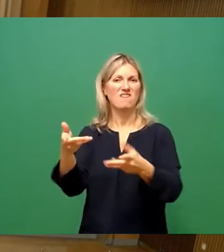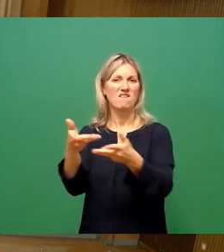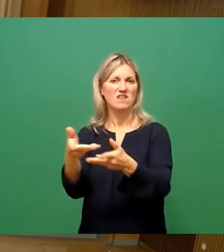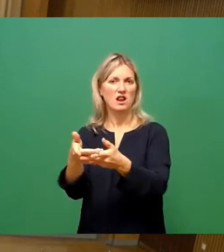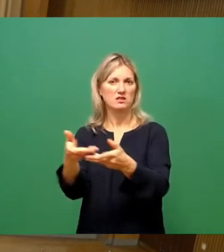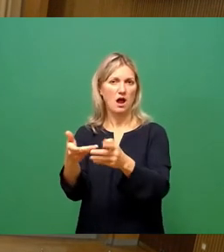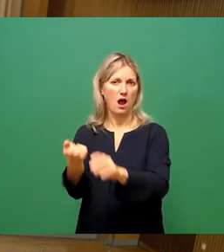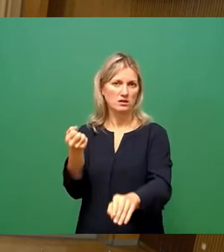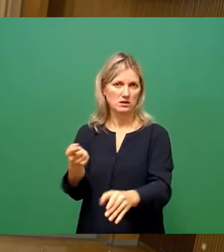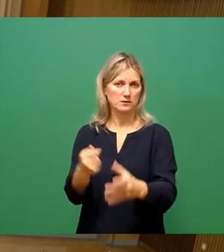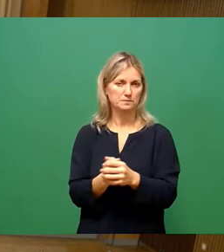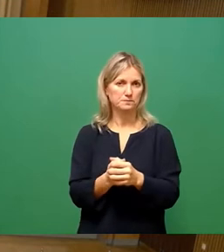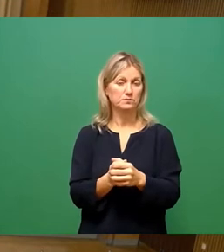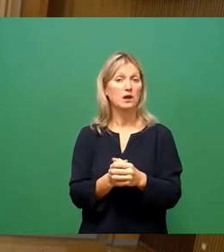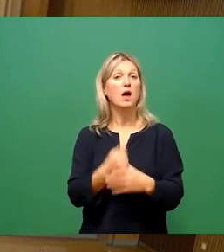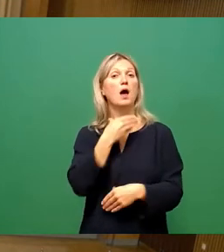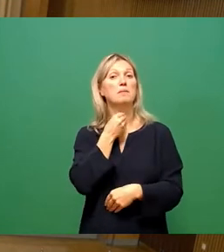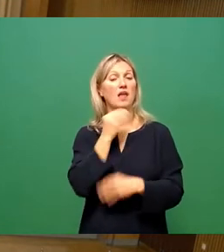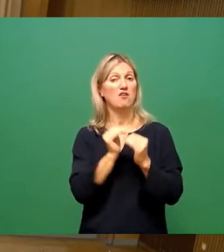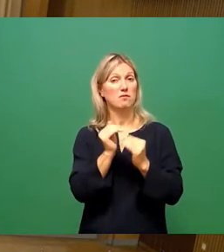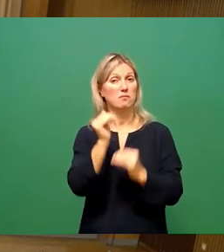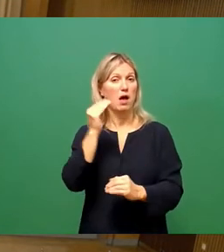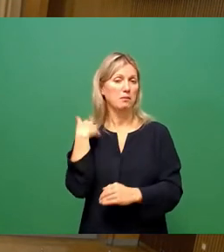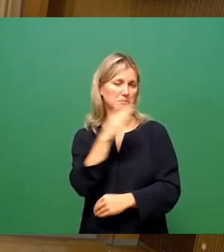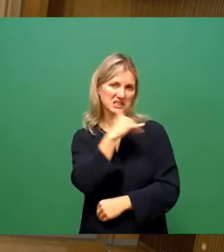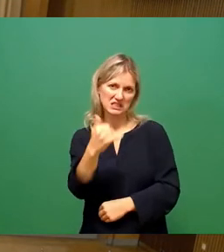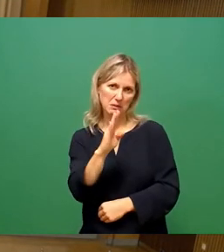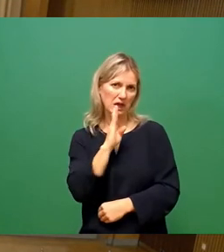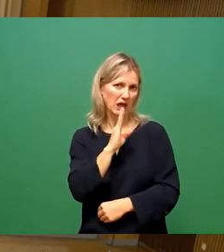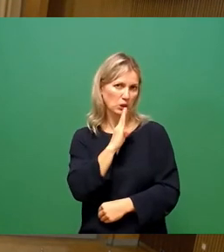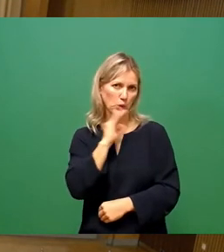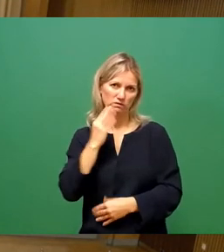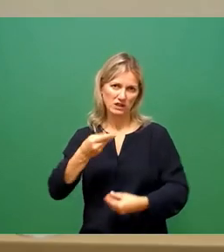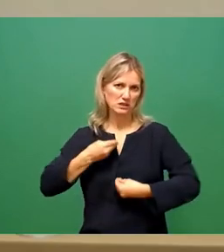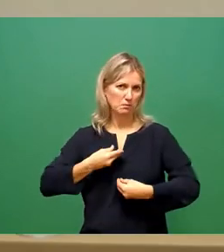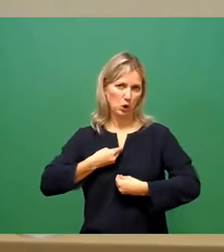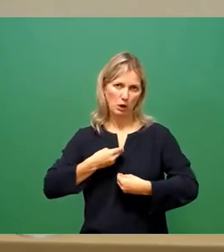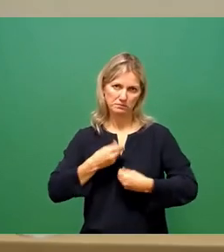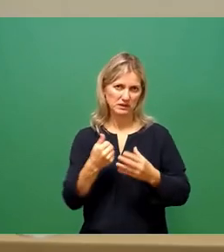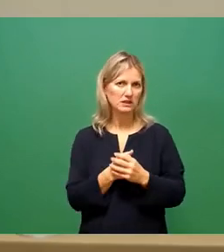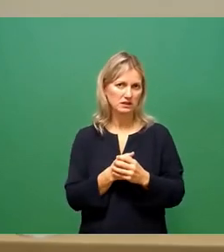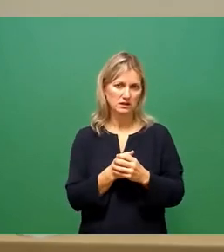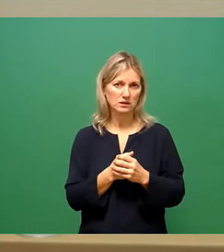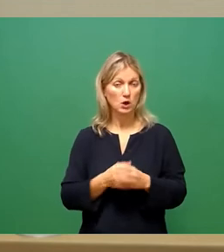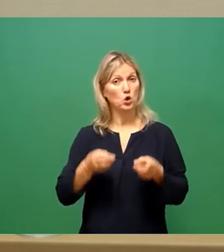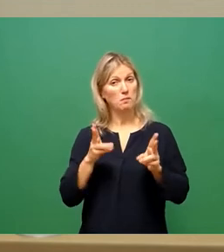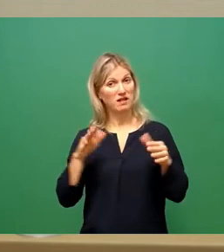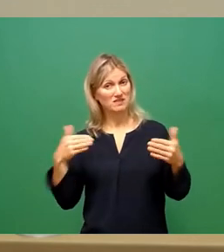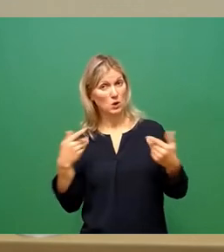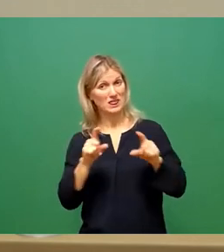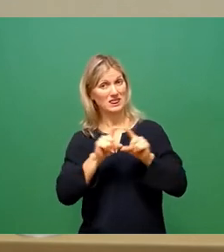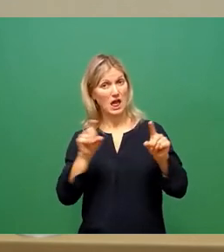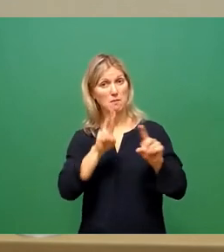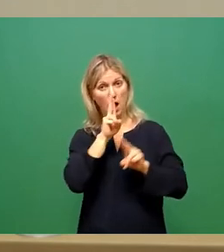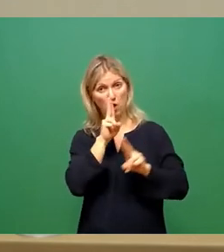kann und konnte aus diesen Quellen immer ausreichend Wasser bereitgestellt werden. Grundsätzlich muss bei diesem Thema beachtet werden, dass man